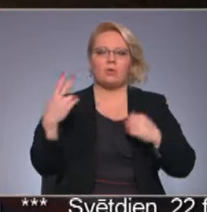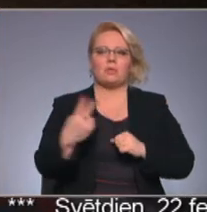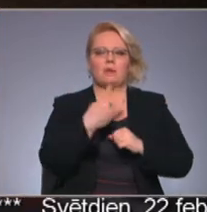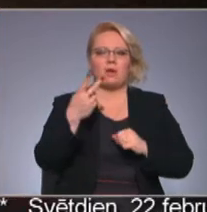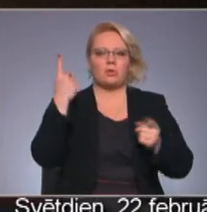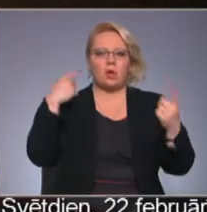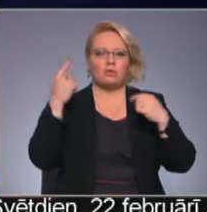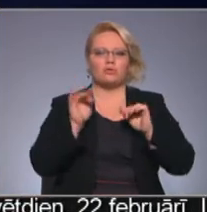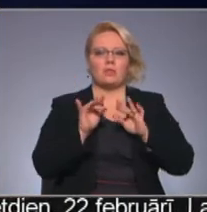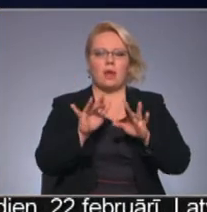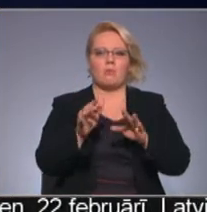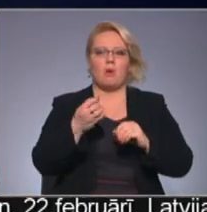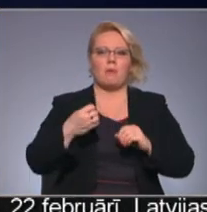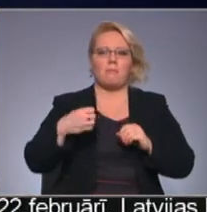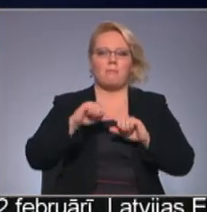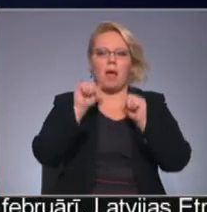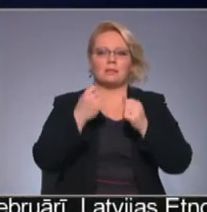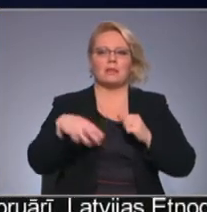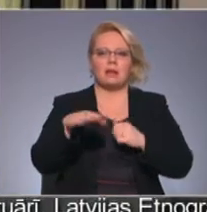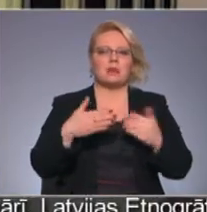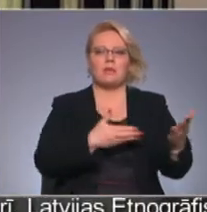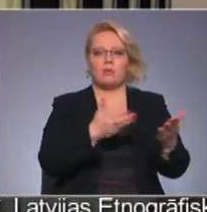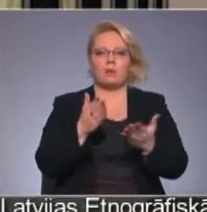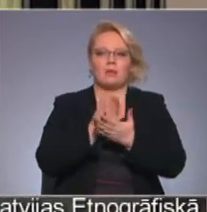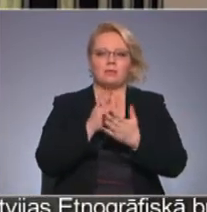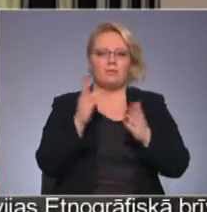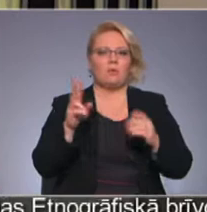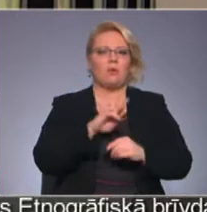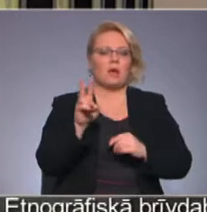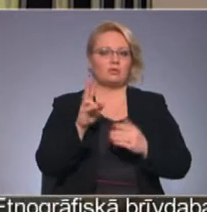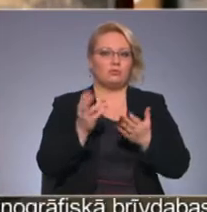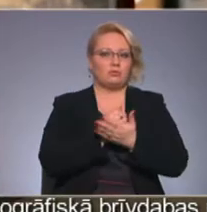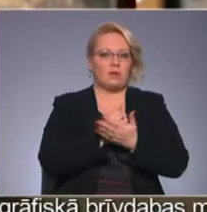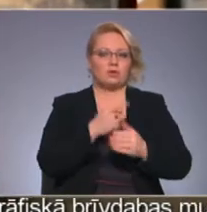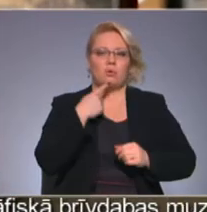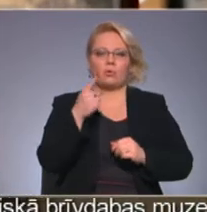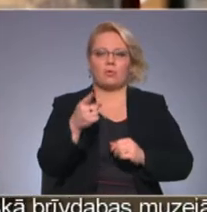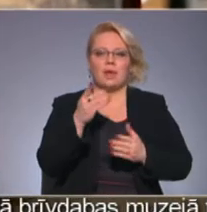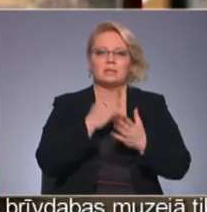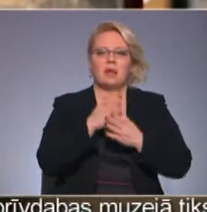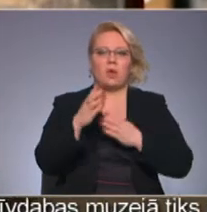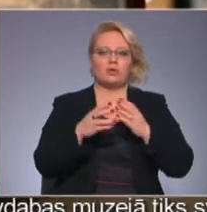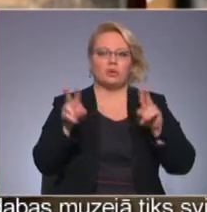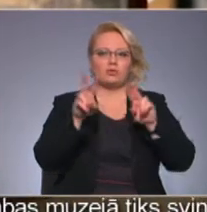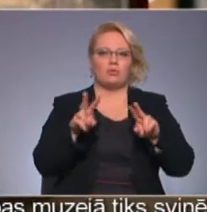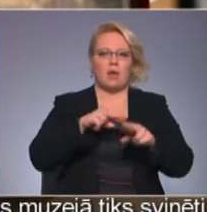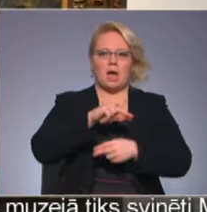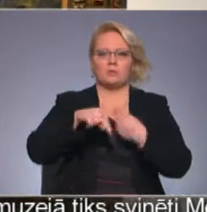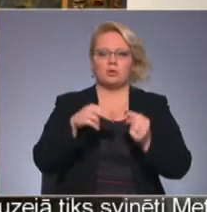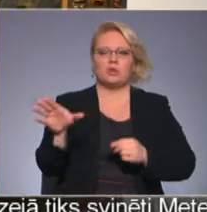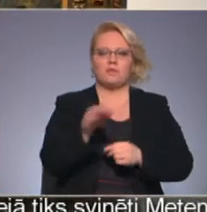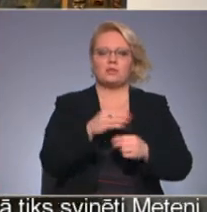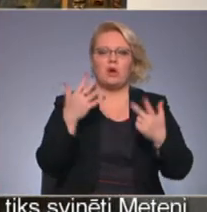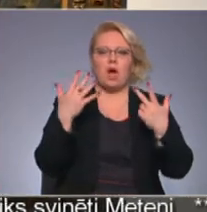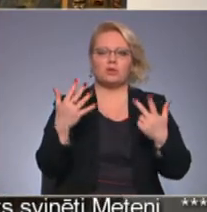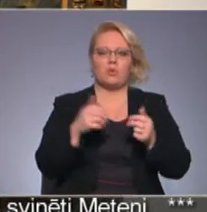radošo darbību mākslas darzā nekurienas vidū. Kurš uzvarēs? To noteikti starptautiskā žūrī apspriežot visu astoņu